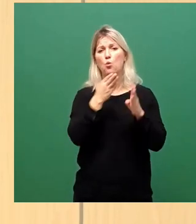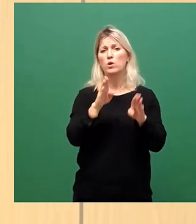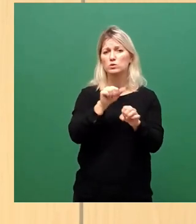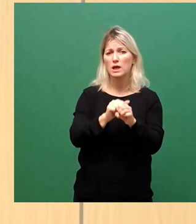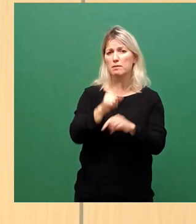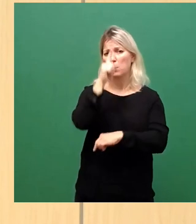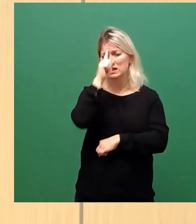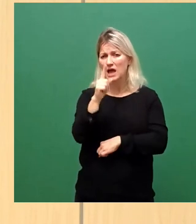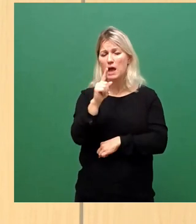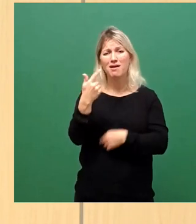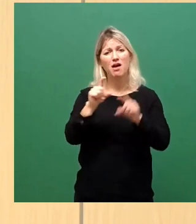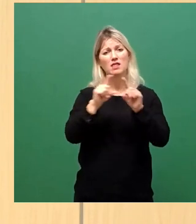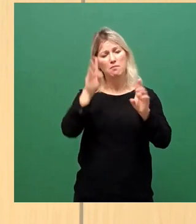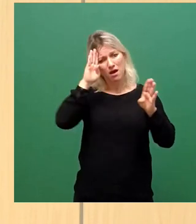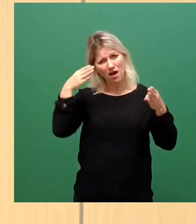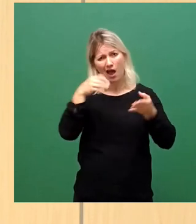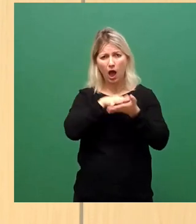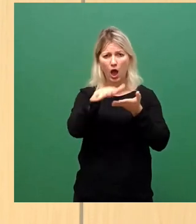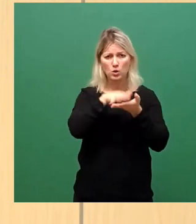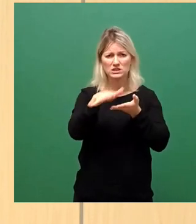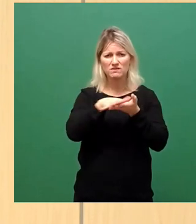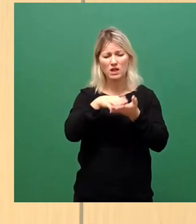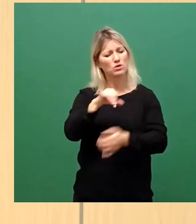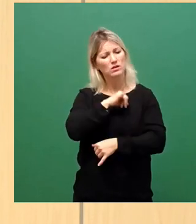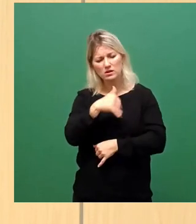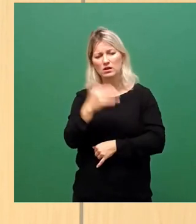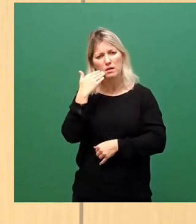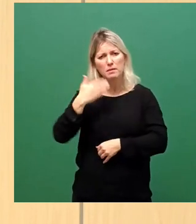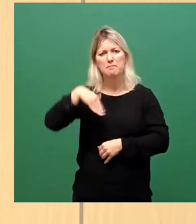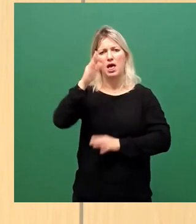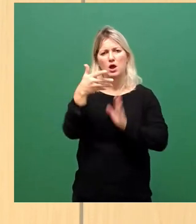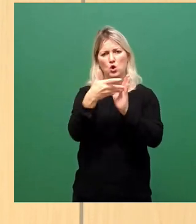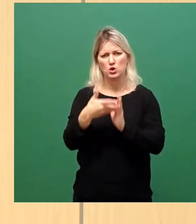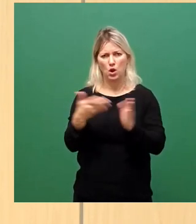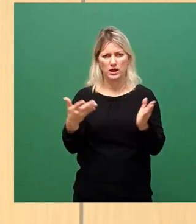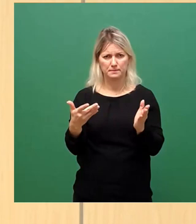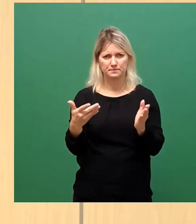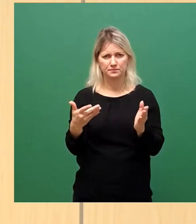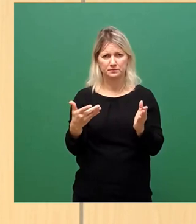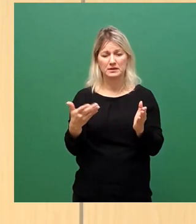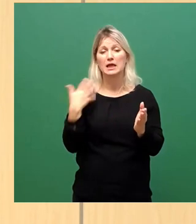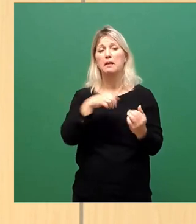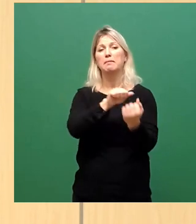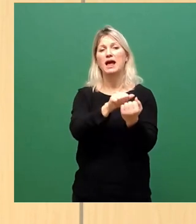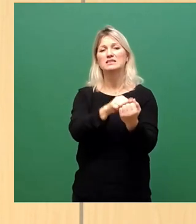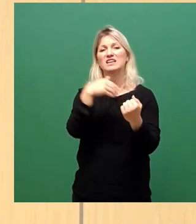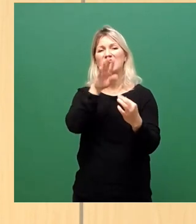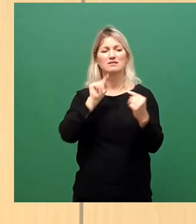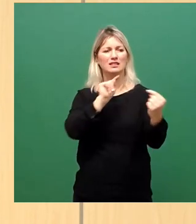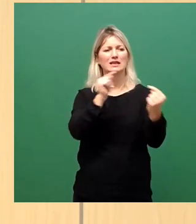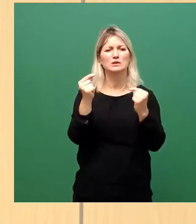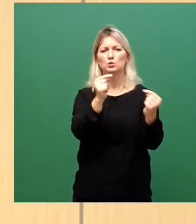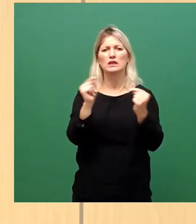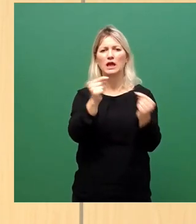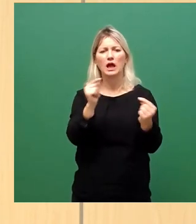beschäftigt, sondern wir wollen, dass mehr kontrolliert wird. Nun wurde in der Presse diskutiert, dass wir durch die Hebung in den